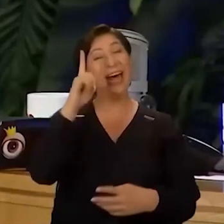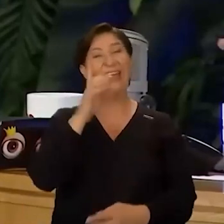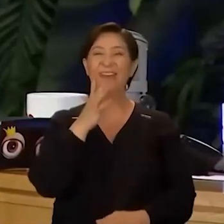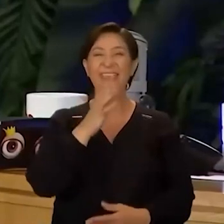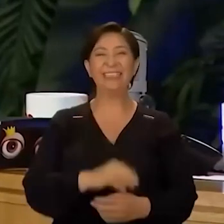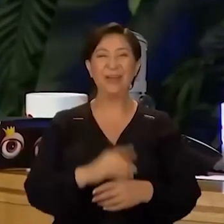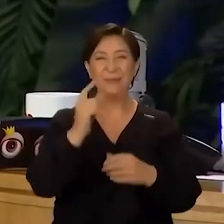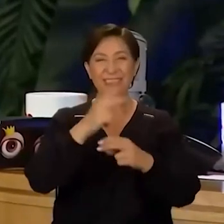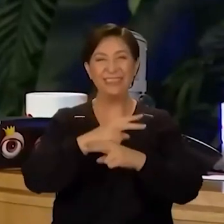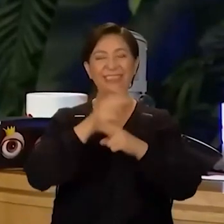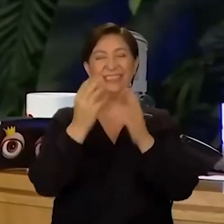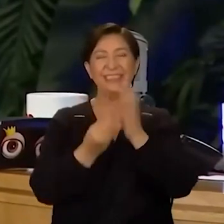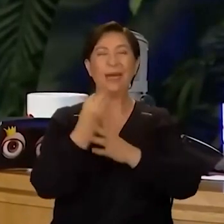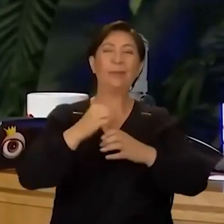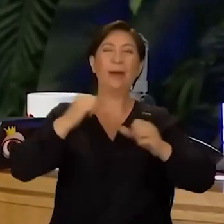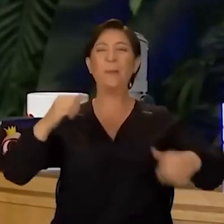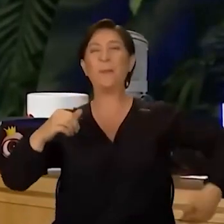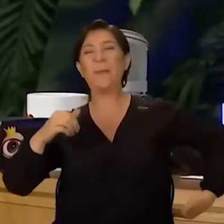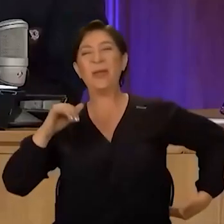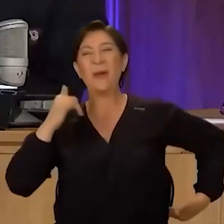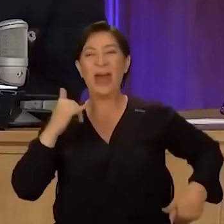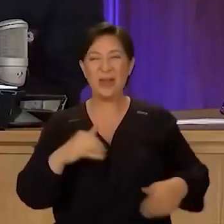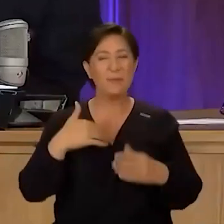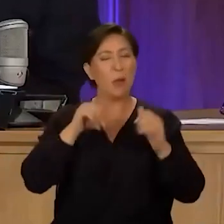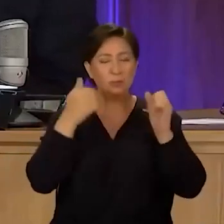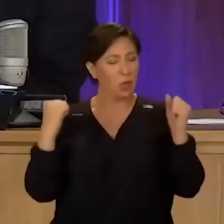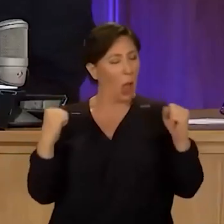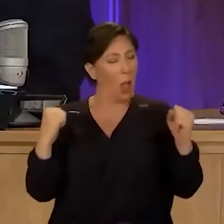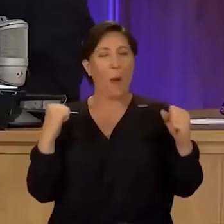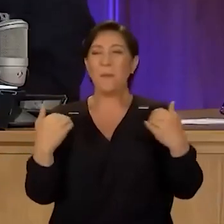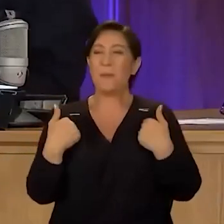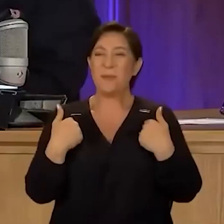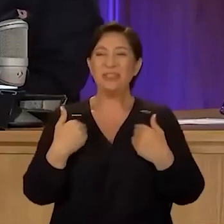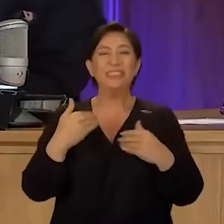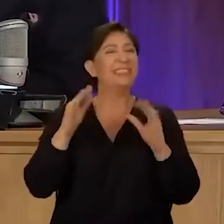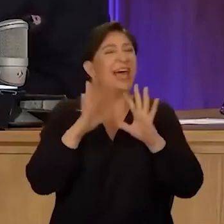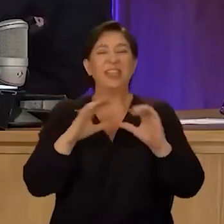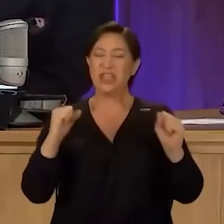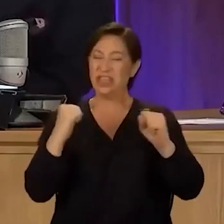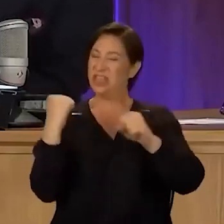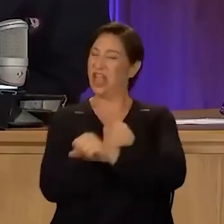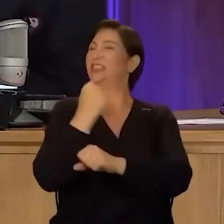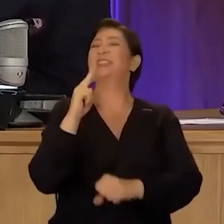Biraz sabahları kalktığımda belim ağrıyor. Benim hiçbir yerim ağrımıyor valla. Taş gibiyim.